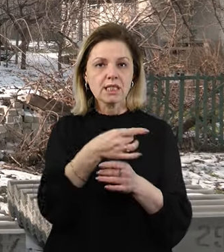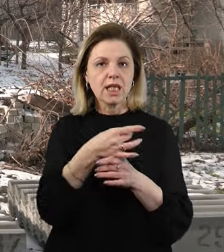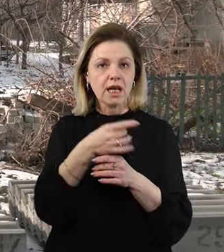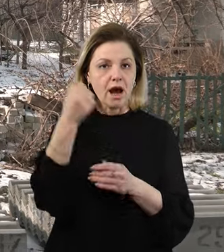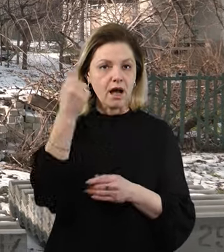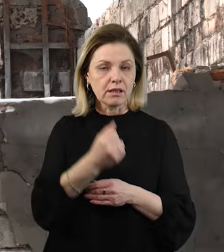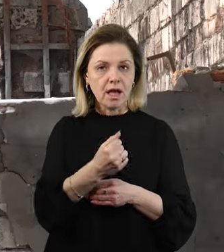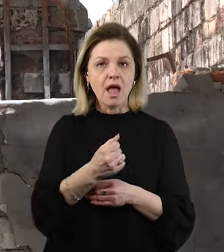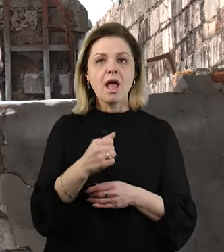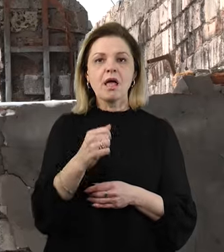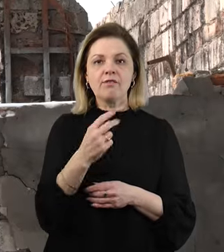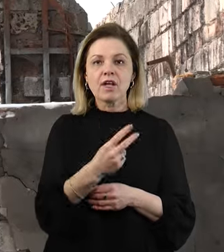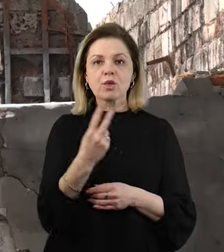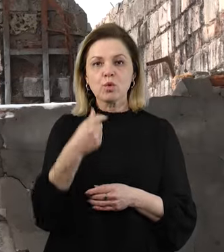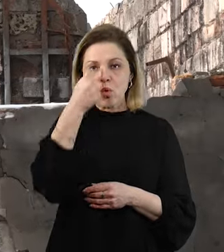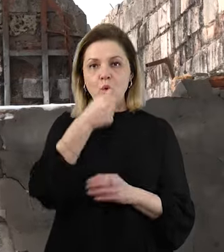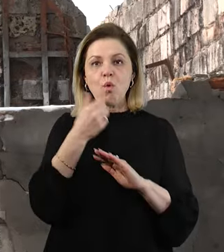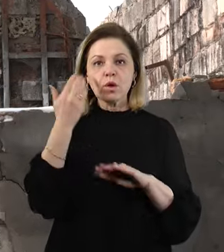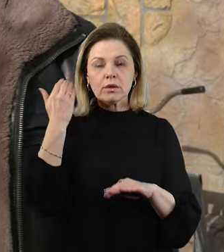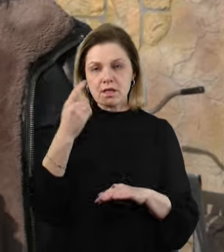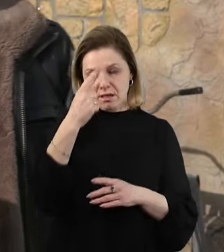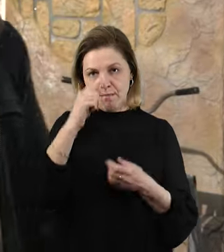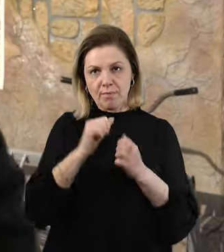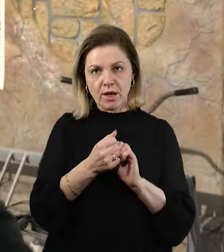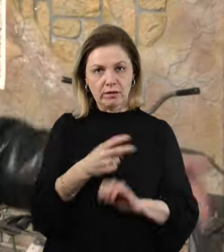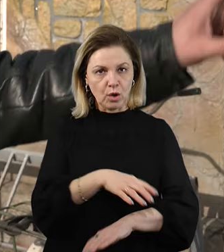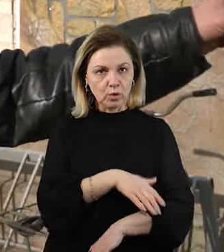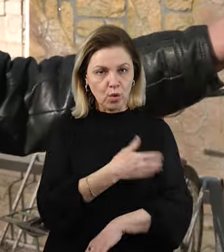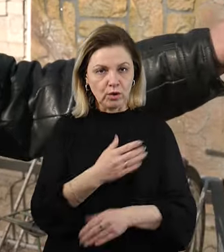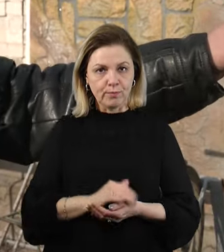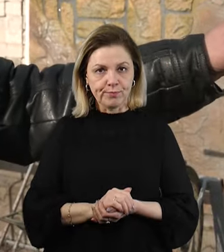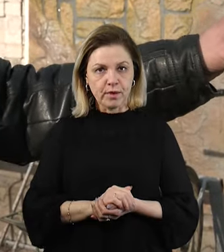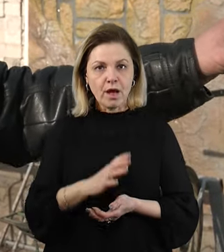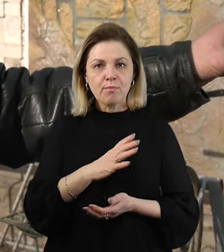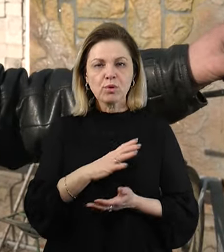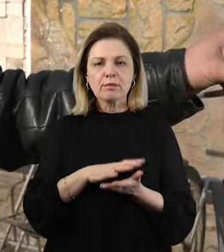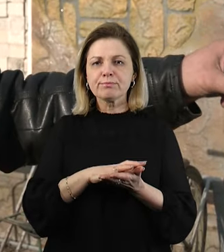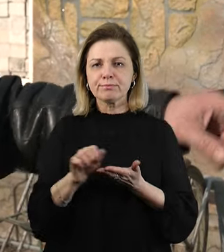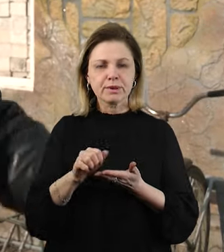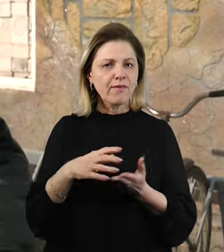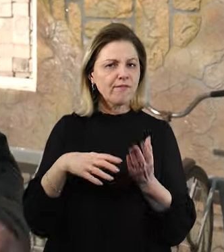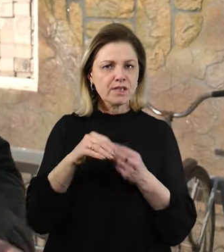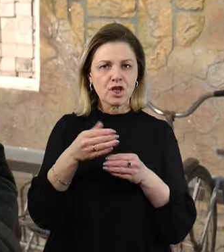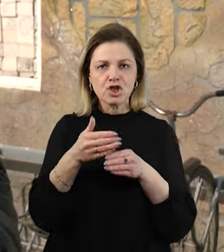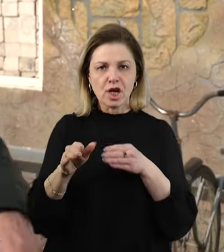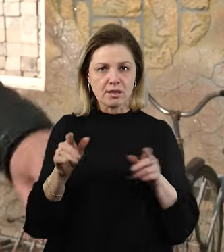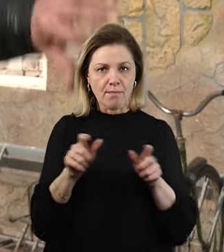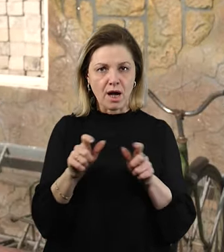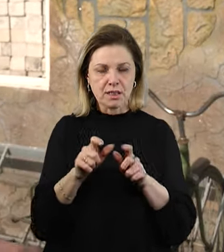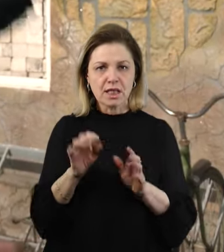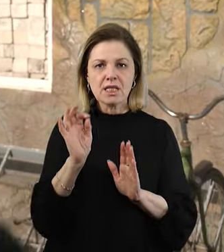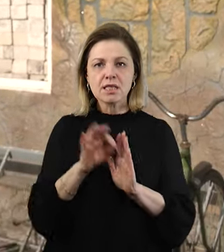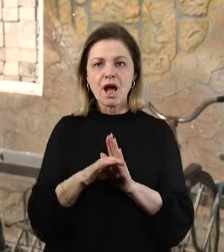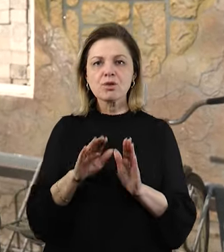4 липня 2022-го запам'ятає надовго. Було зруйновано повністю цю частину магазину, полум'я відразу після вибуху